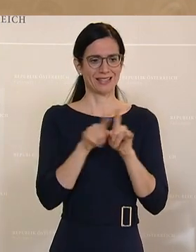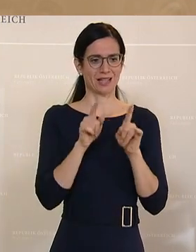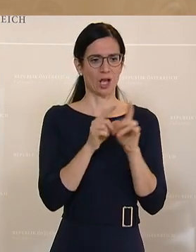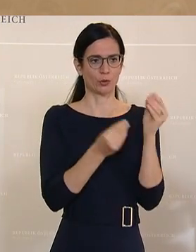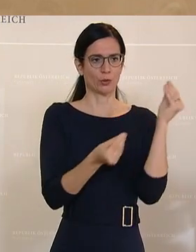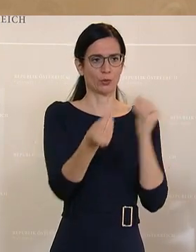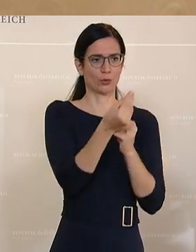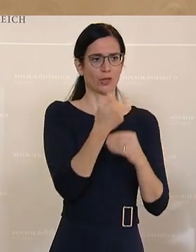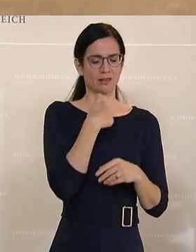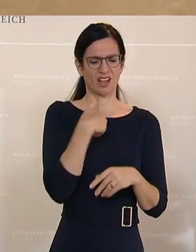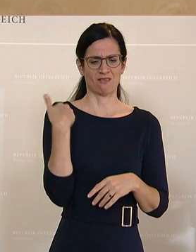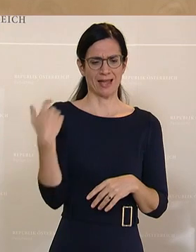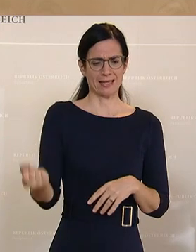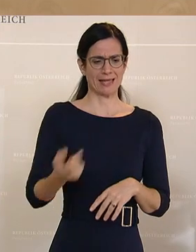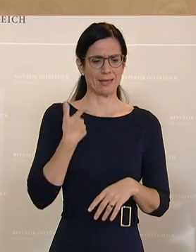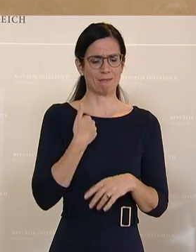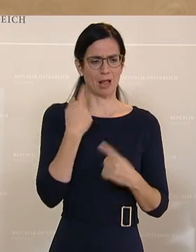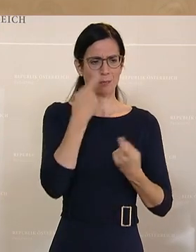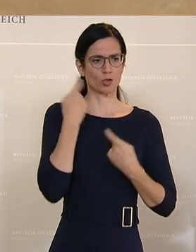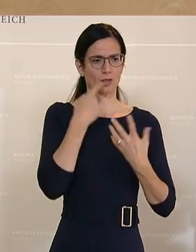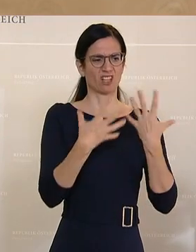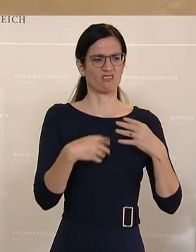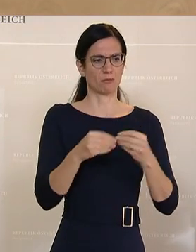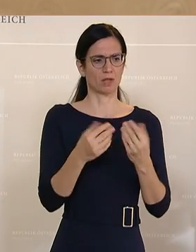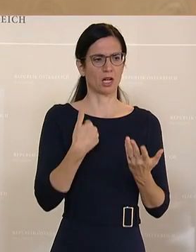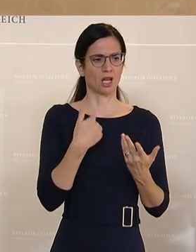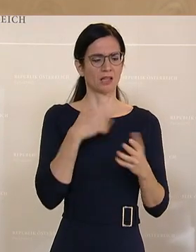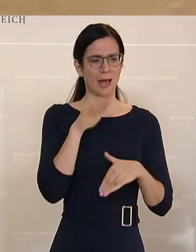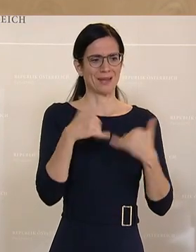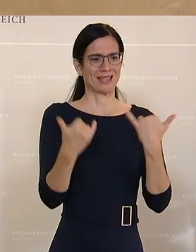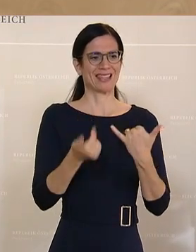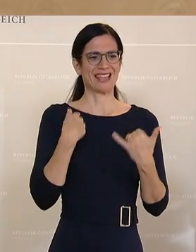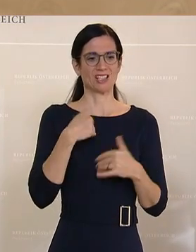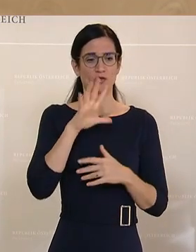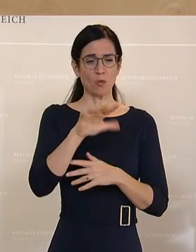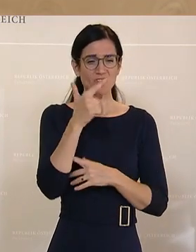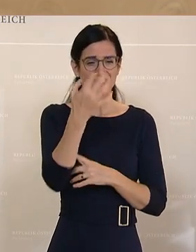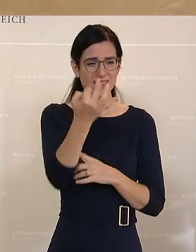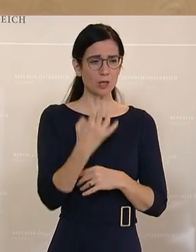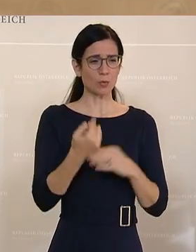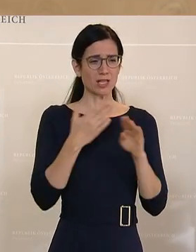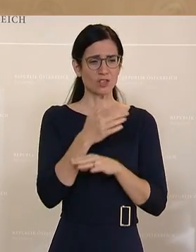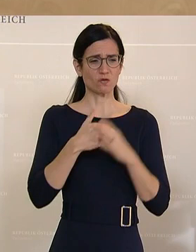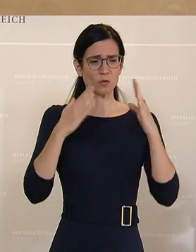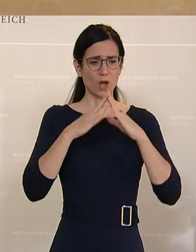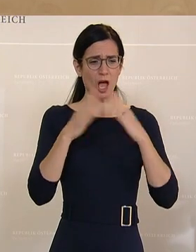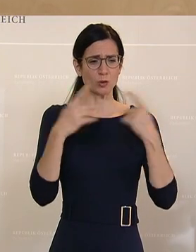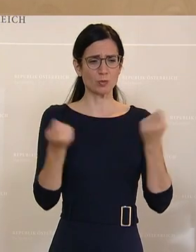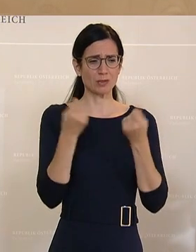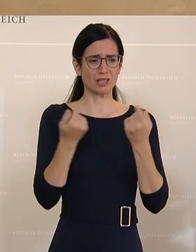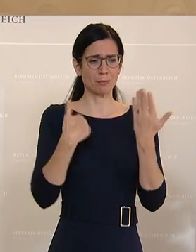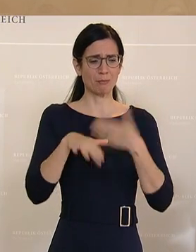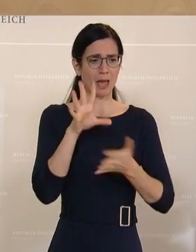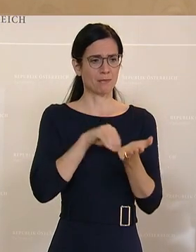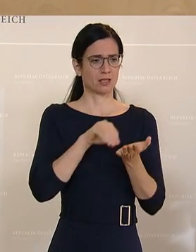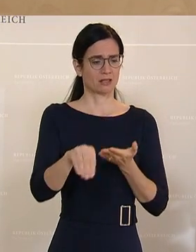worden. Wir haben heute eine Mail von einer besorgten Familie erreicht, die gesagt hat, wir zahlen ab sofort ein Viertel. Und mehr für unseren Hauskredit, Frau Bundesminister. Damit